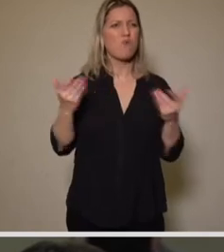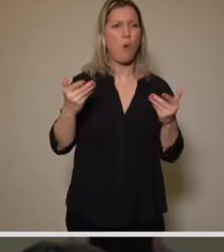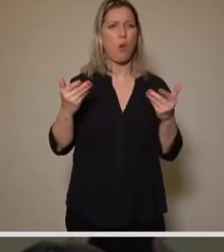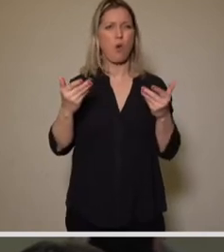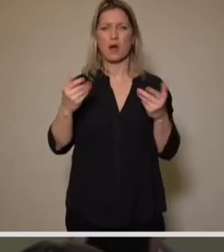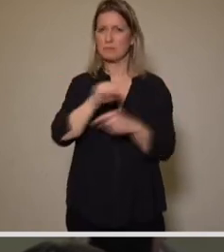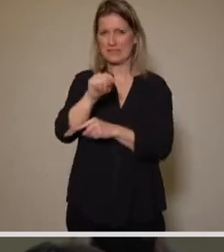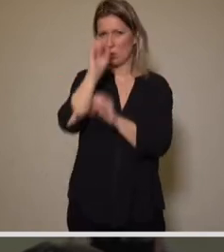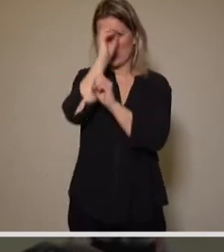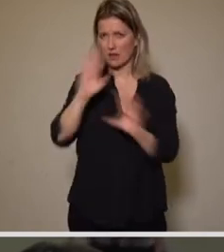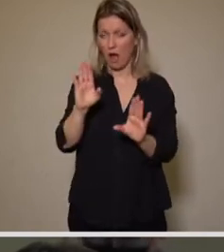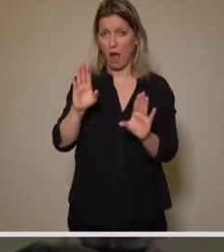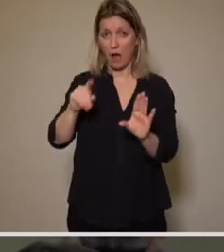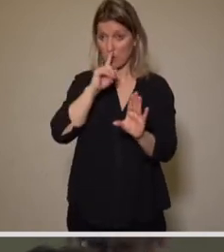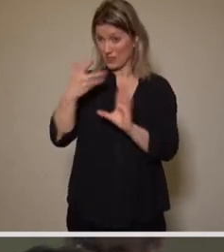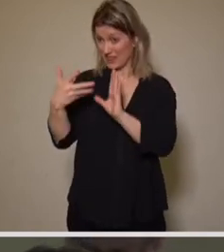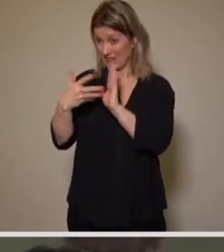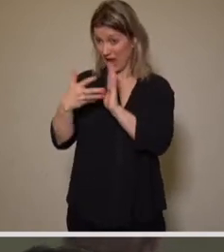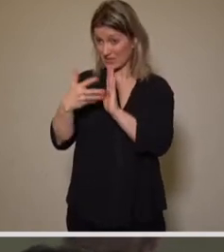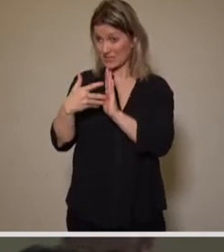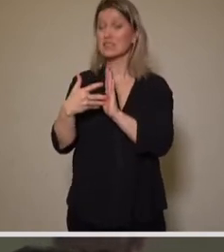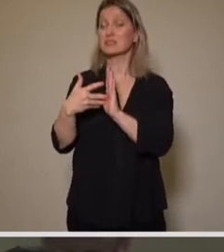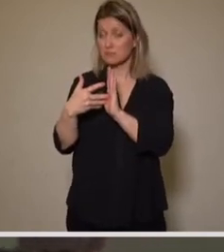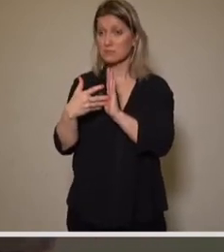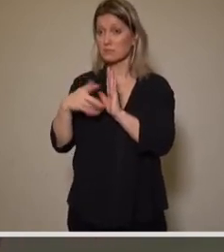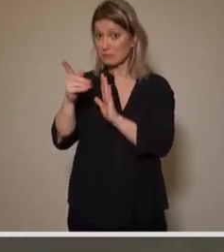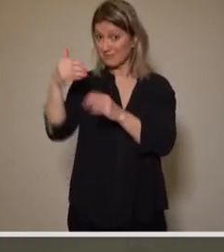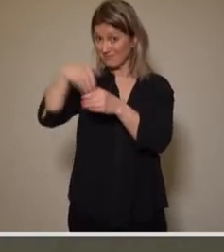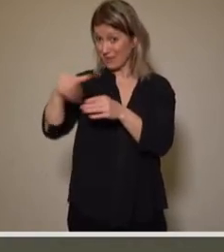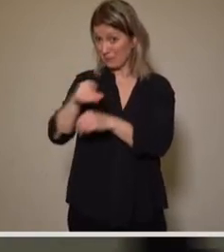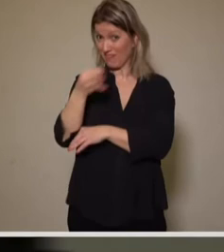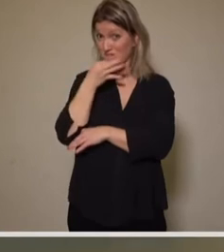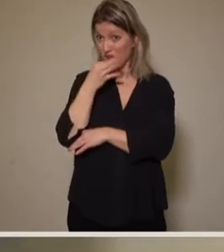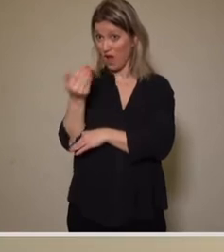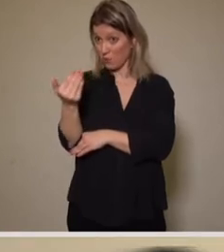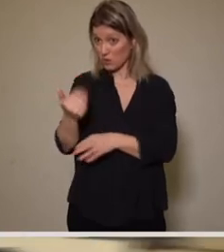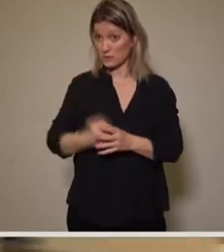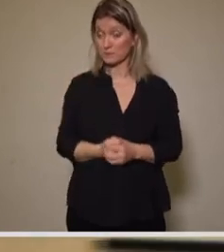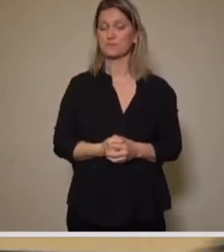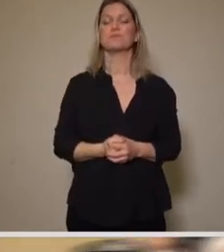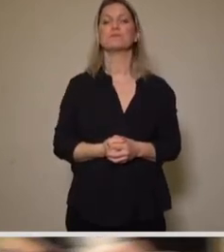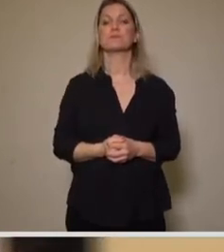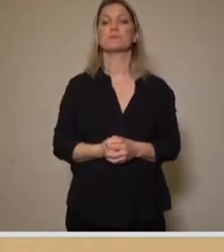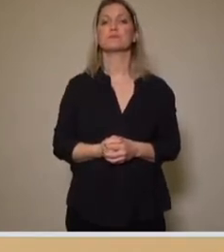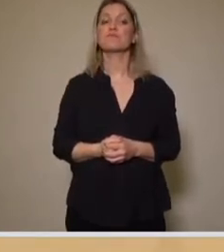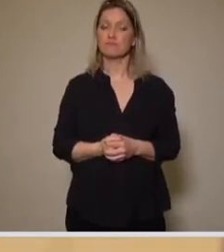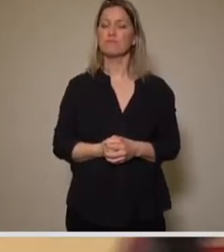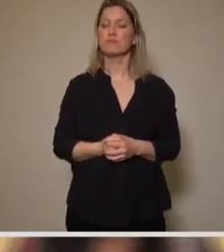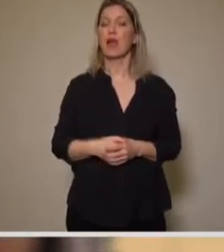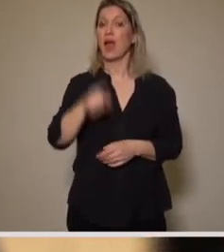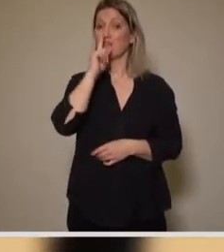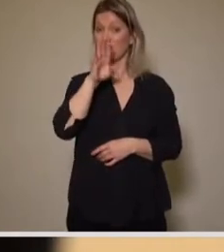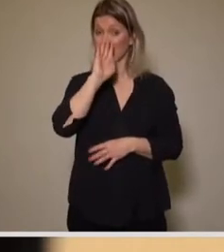Ansteckungssituationen aufzudecken? Im Rahmen des Containments, der Nachverfolgung, werden die